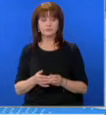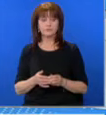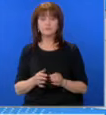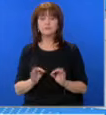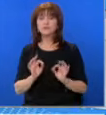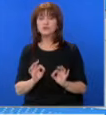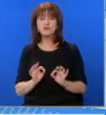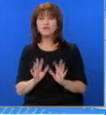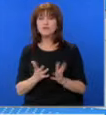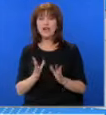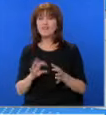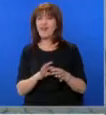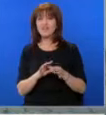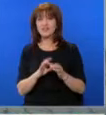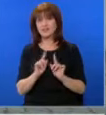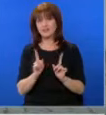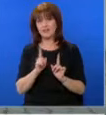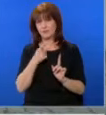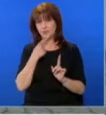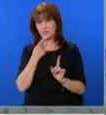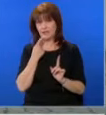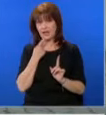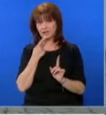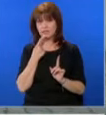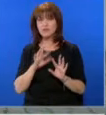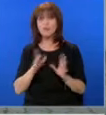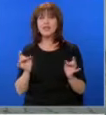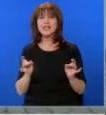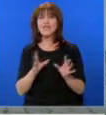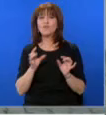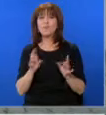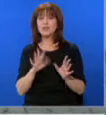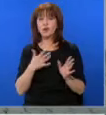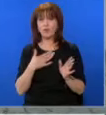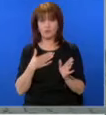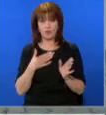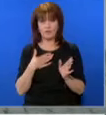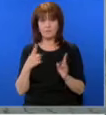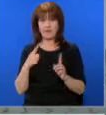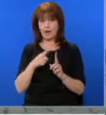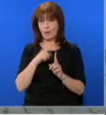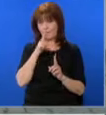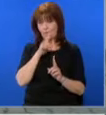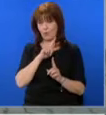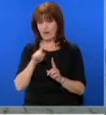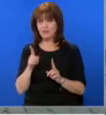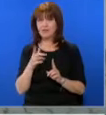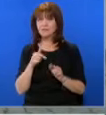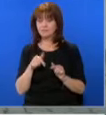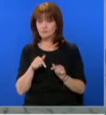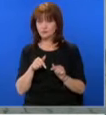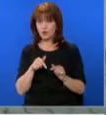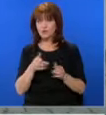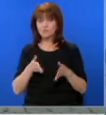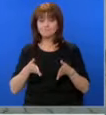Точно каква е връзката не можем да кажем. Можем да кажем, че според информацията с която разполагаме към момента обаче, именно този